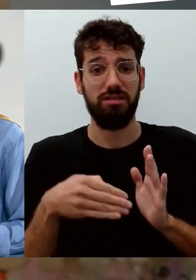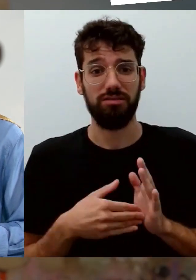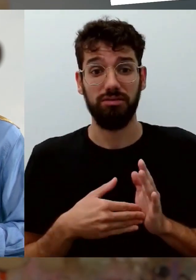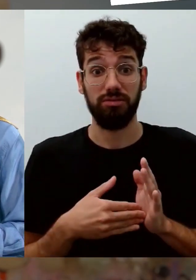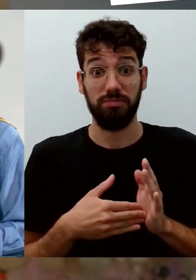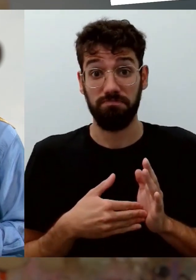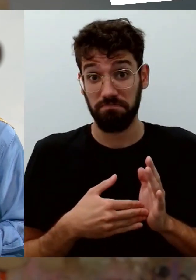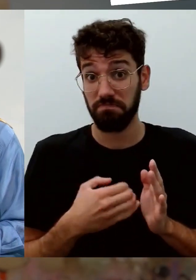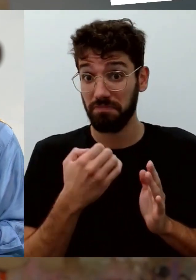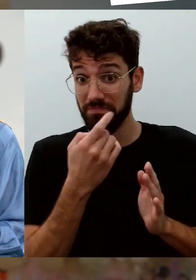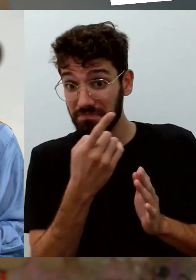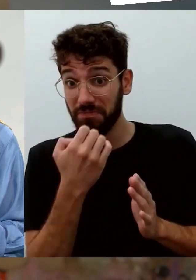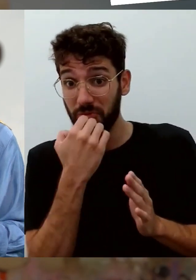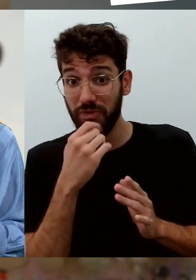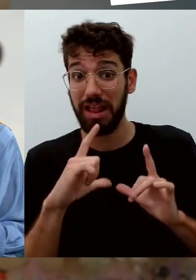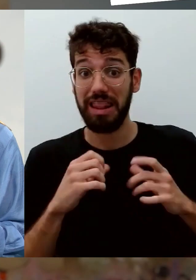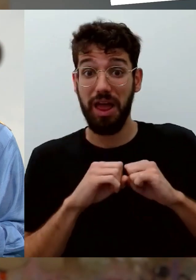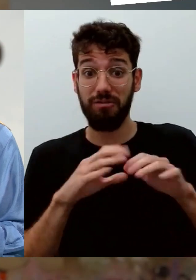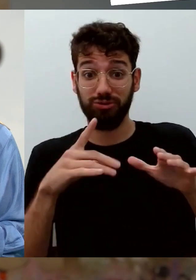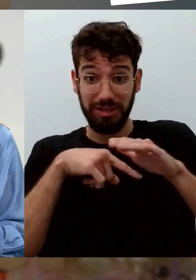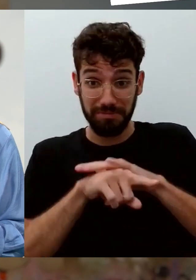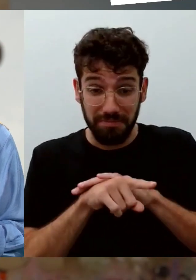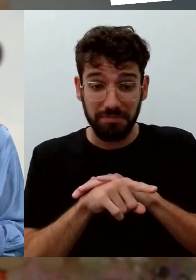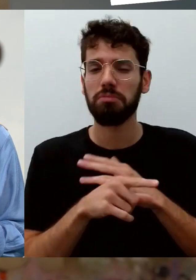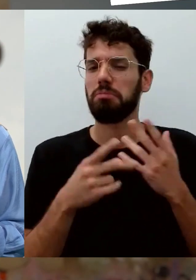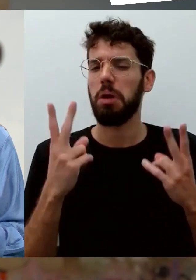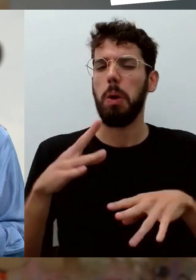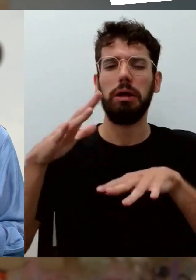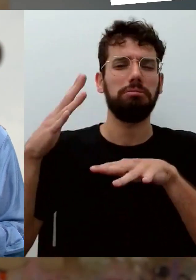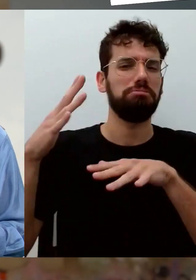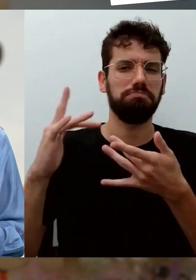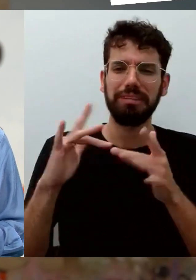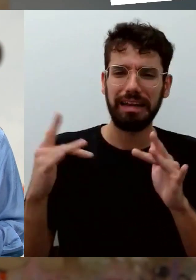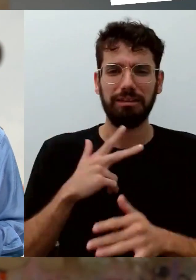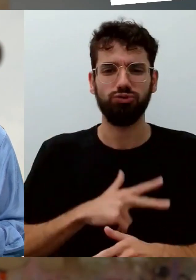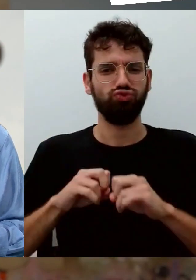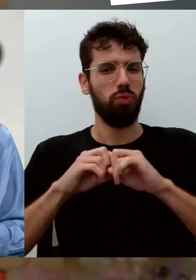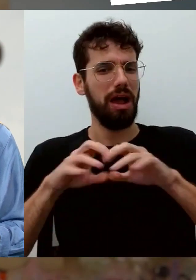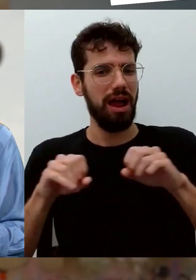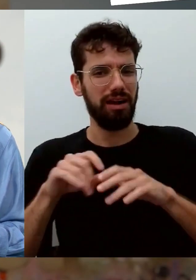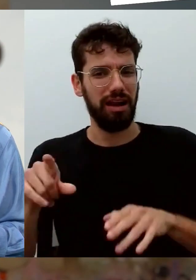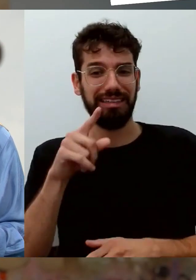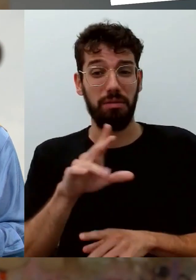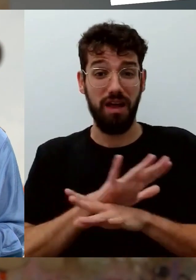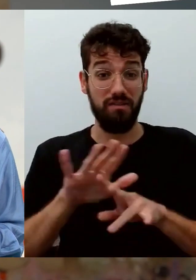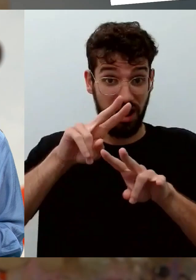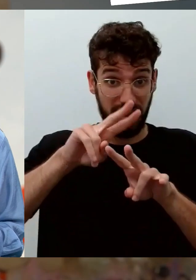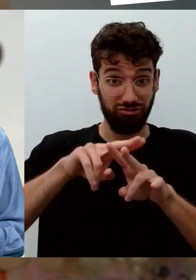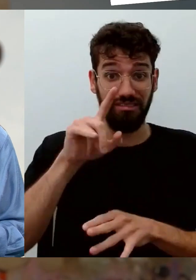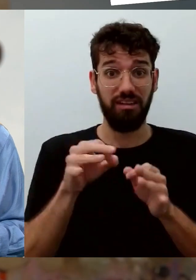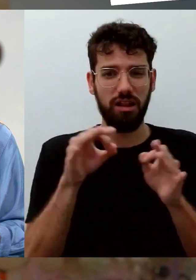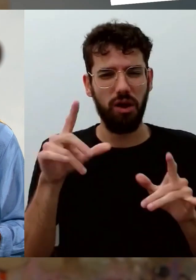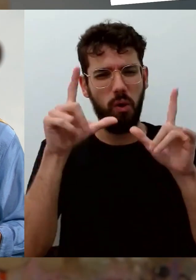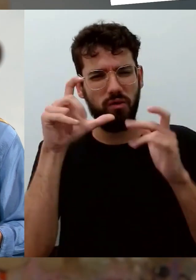uns im Livestream begleitet, sondern auch im Netz dazu Fotos, Videos und Impressionen teilt. Macht das sehr gerne unter dem Hashtag DigitalTag. Ihr findet